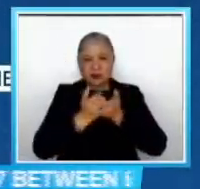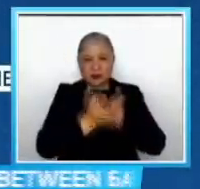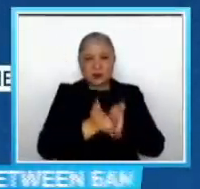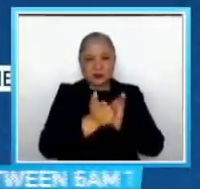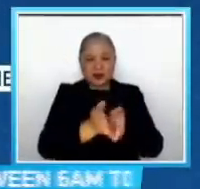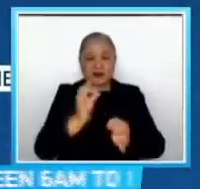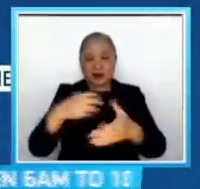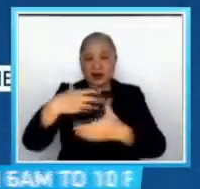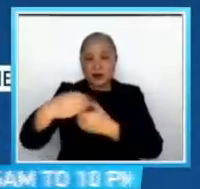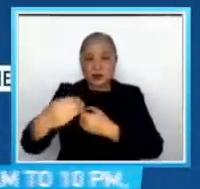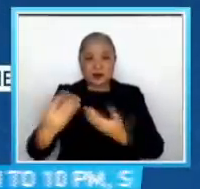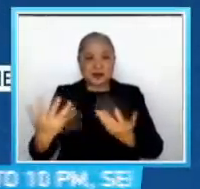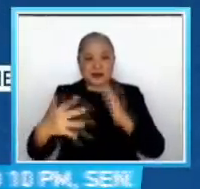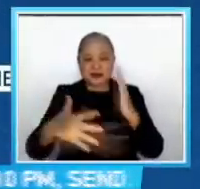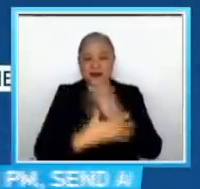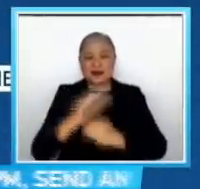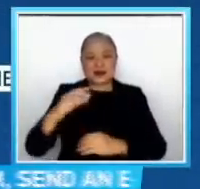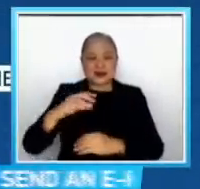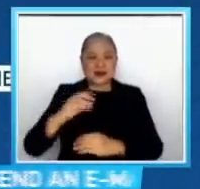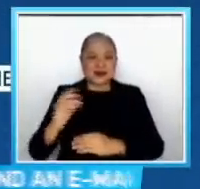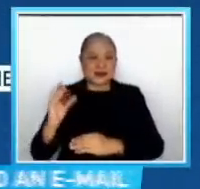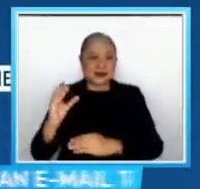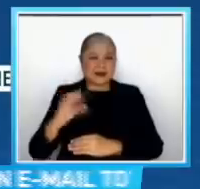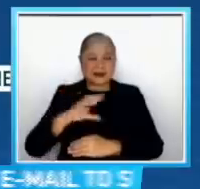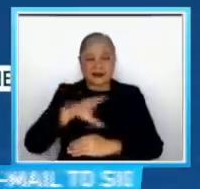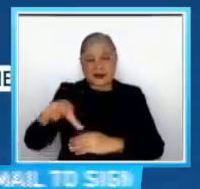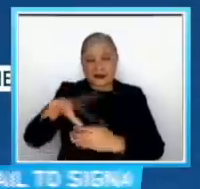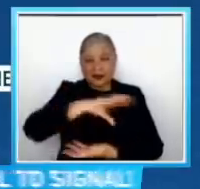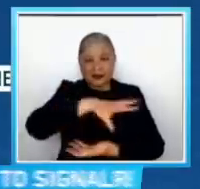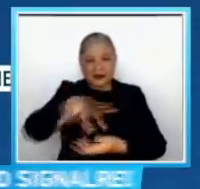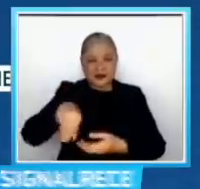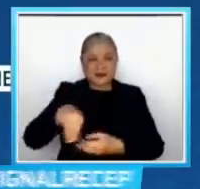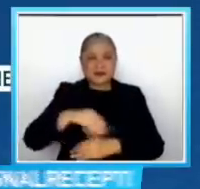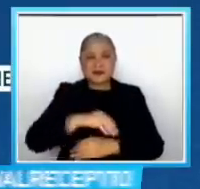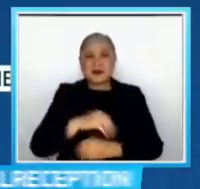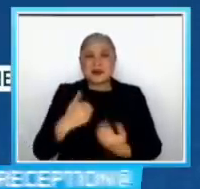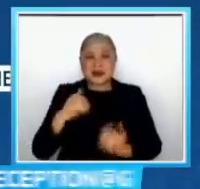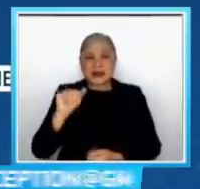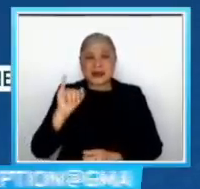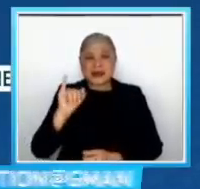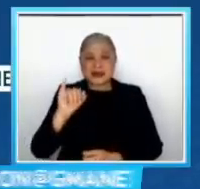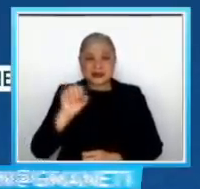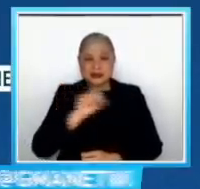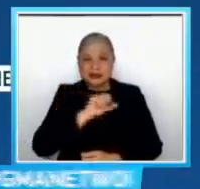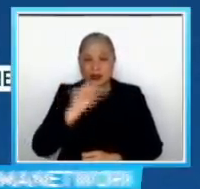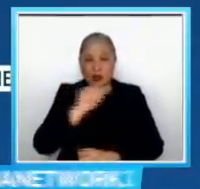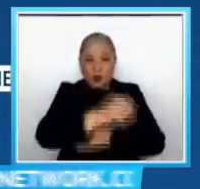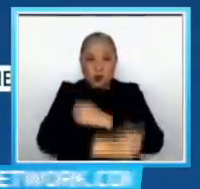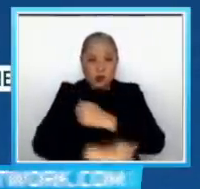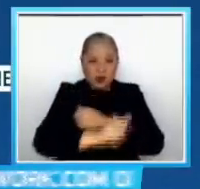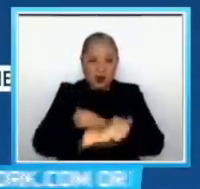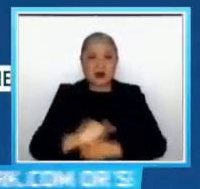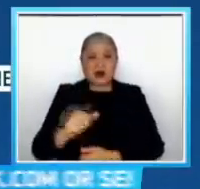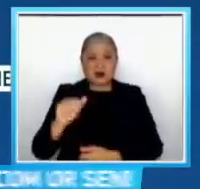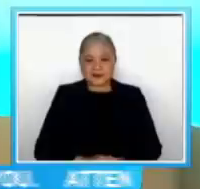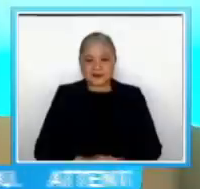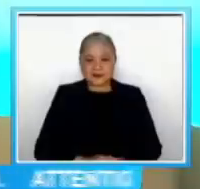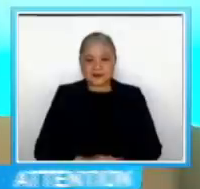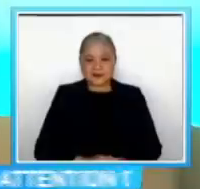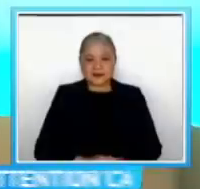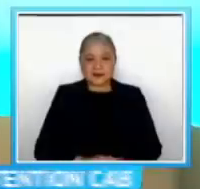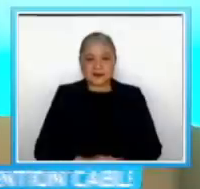baybayin ng Cagayan Valley Region, Ilocos Norte, Aurora, Pulilio Islands, Camarines Provinces at Catanduanes